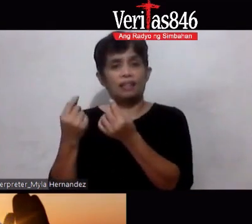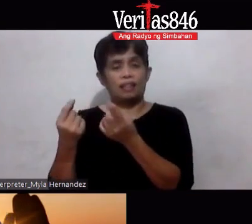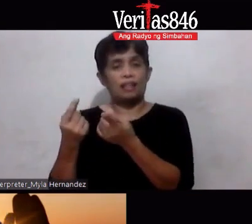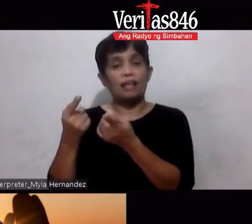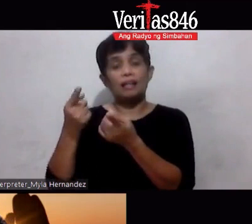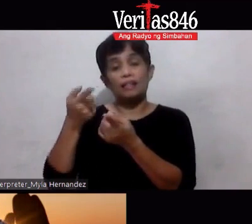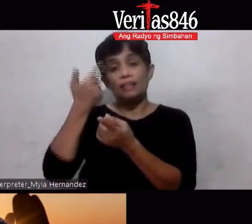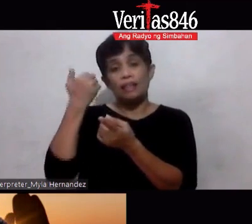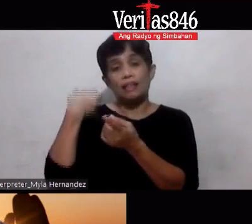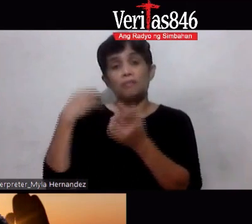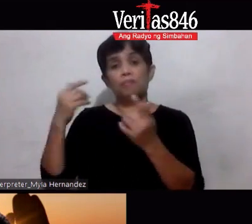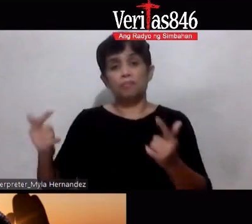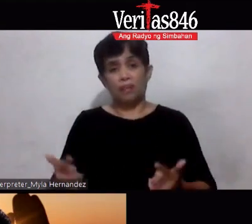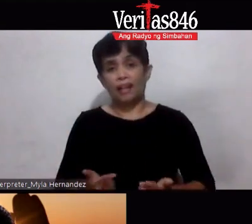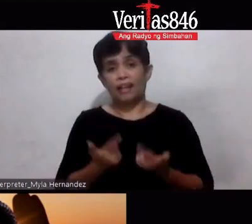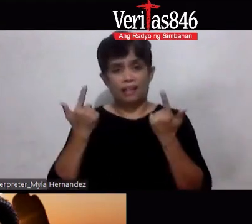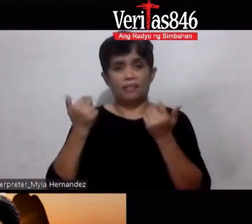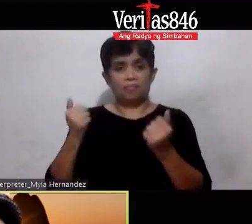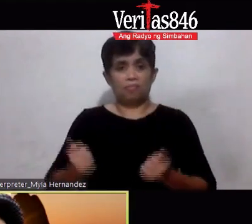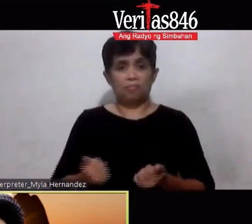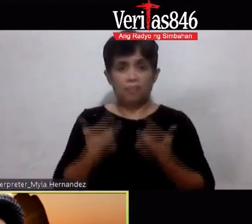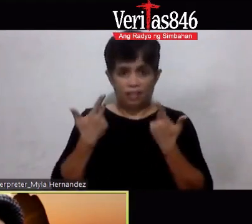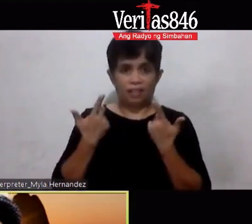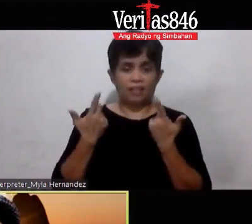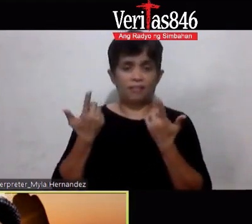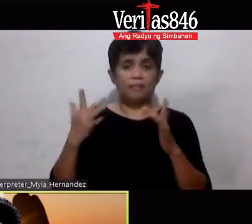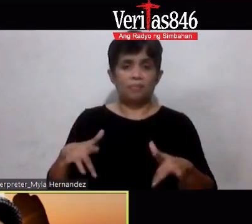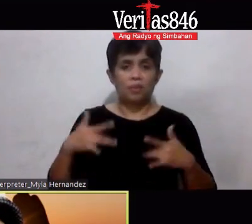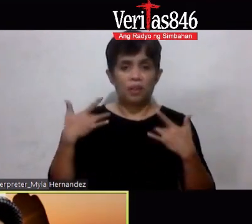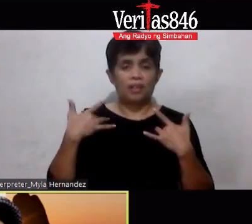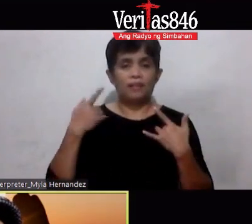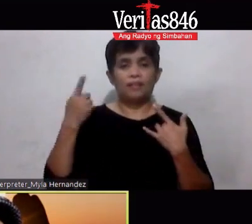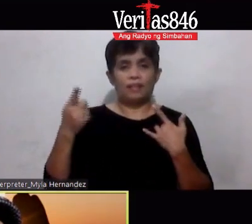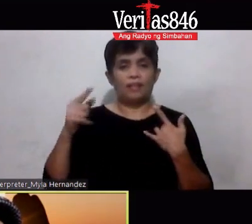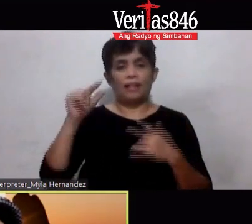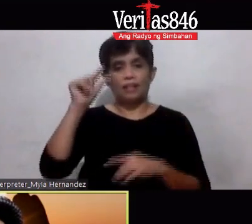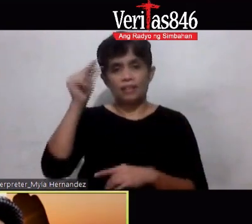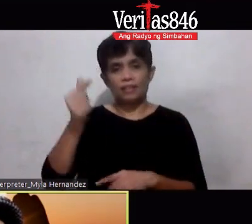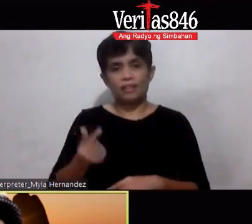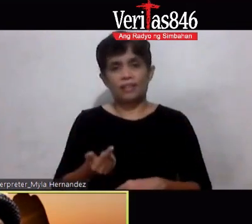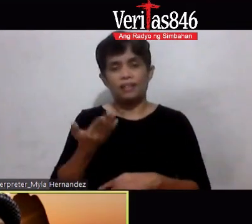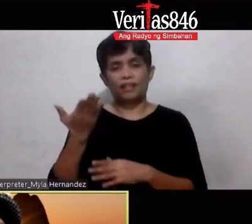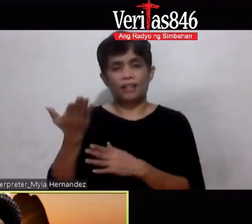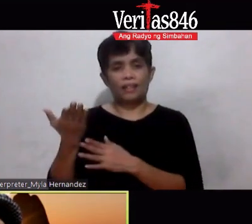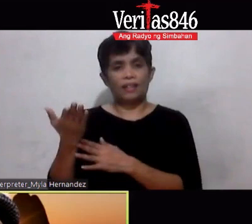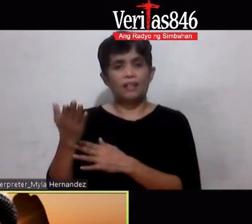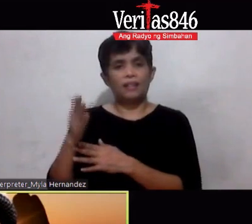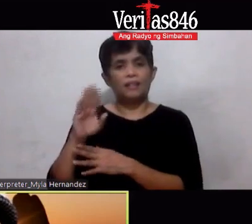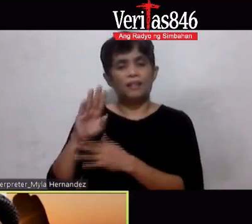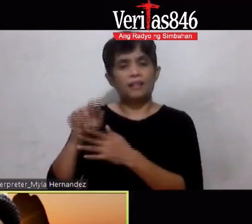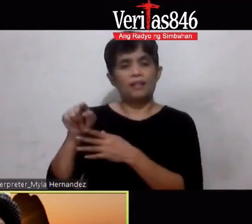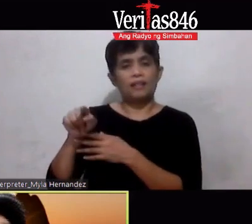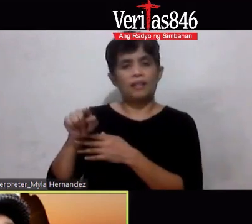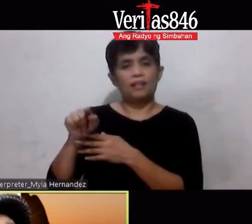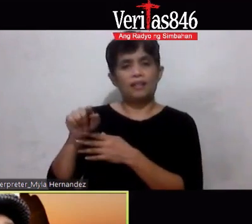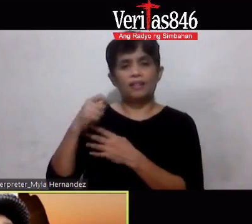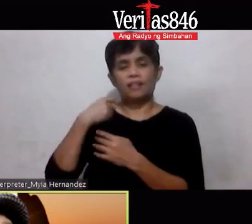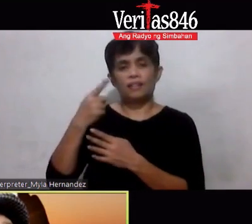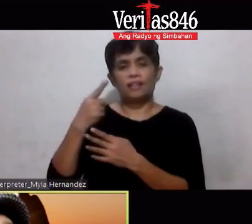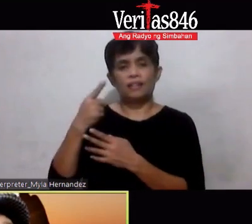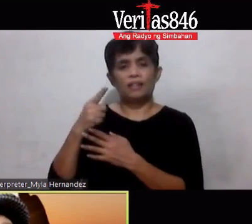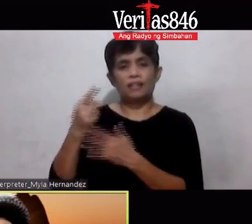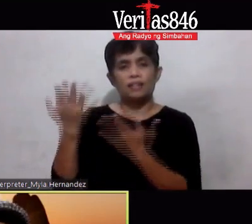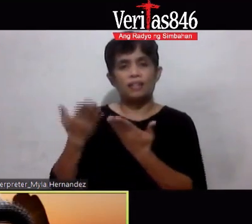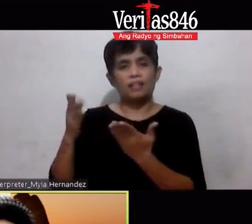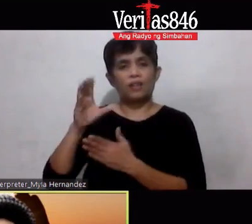buhay diba yan din na sabi bumabati na si rupert and baby arcilia tapos nandito